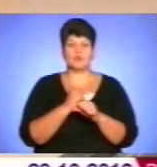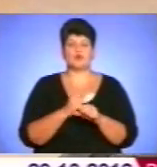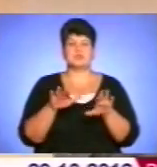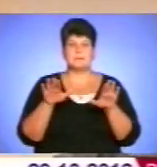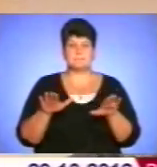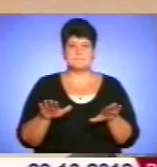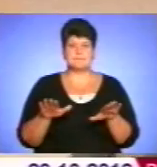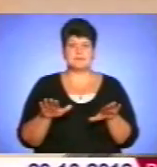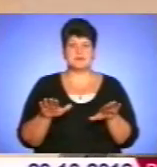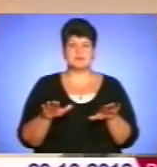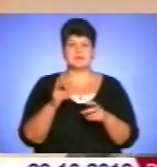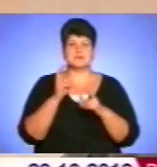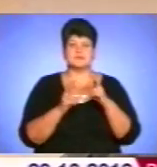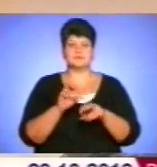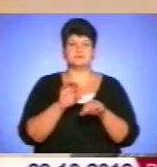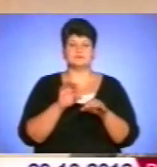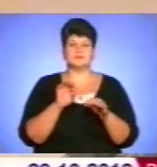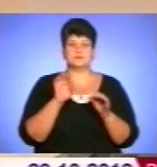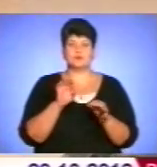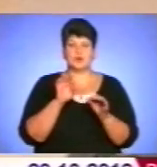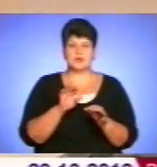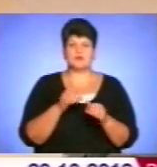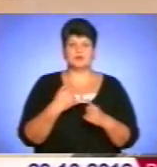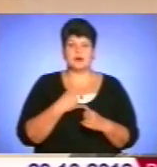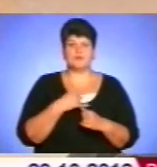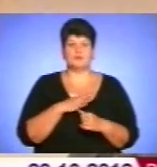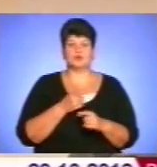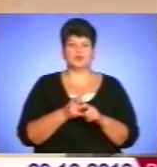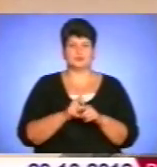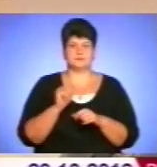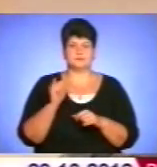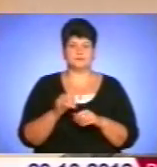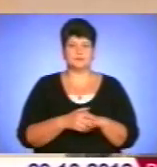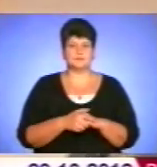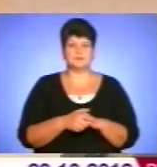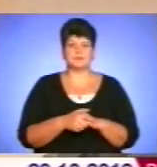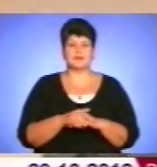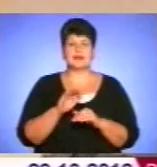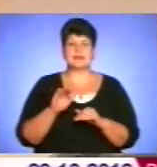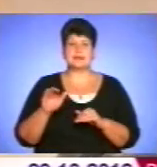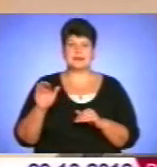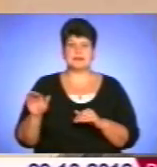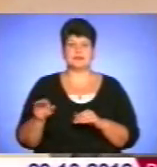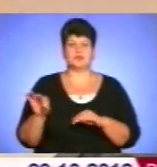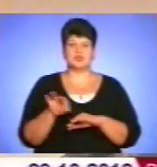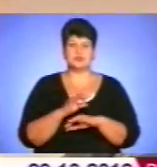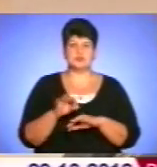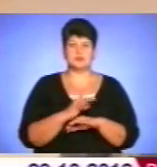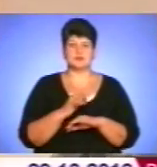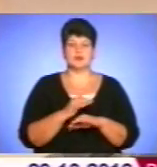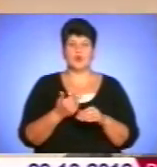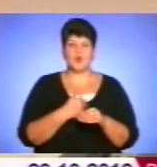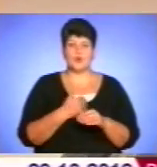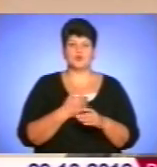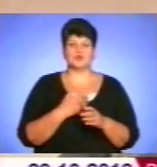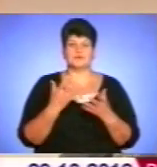От стояв завод, нам було дуже зле. Діти, жінки хочуть,